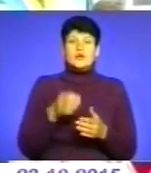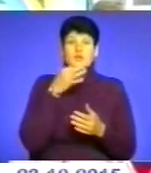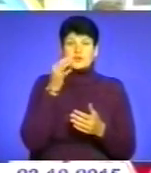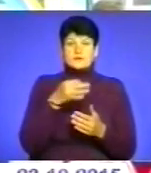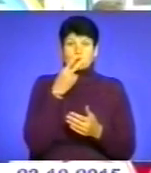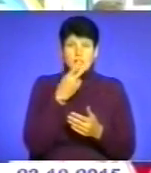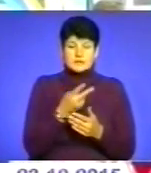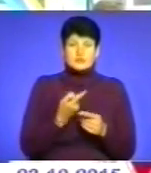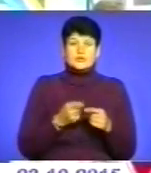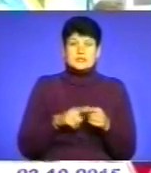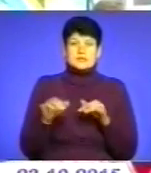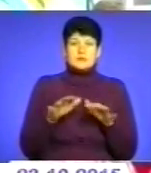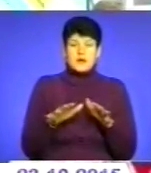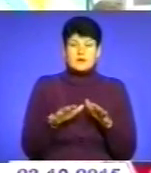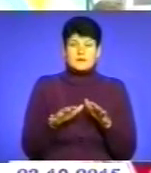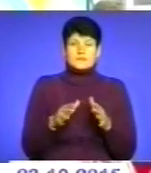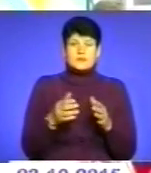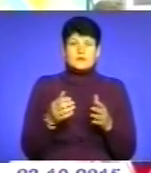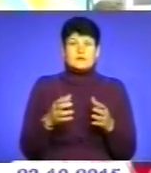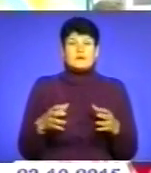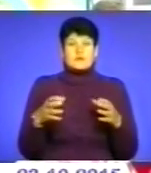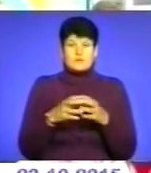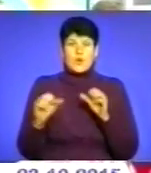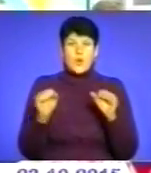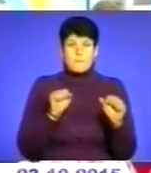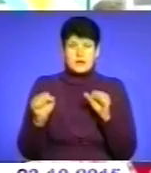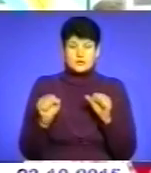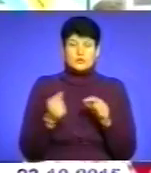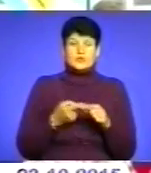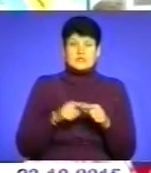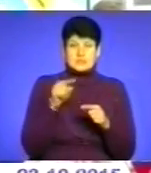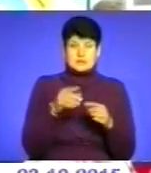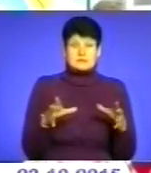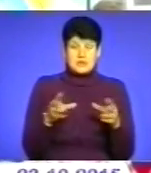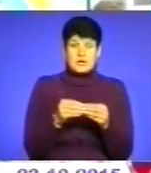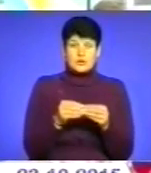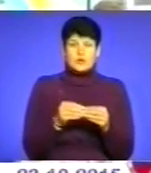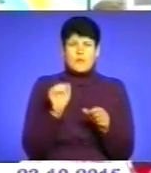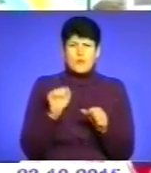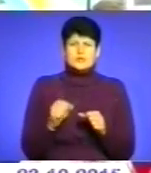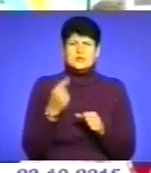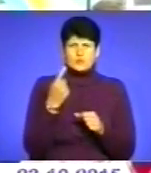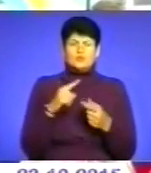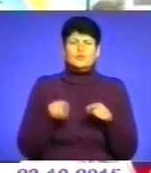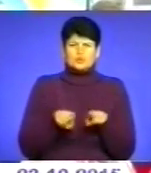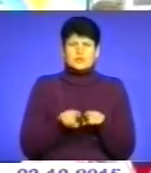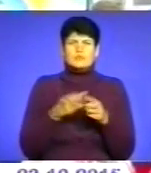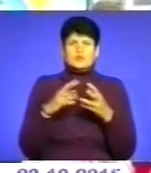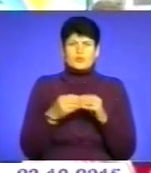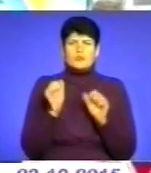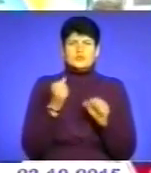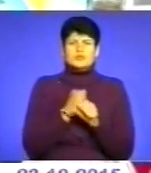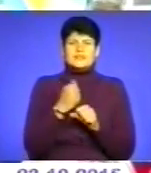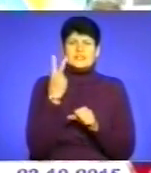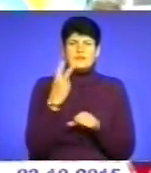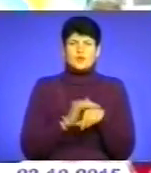підійти до цієї справи командно, підійти до цієї справи спільно, то навіть за одну ту саму суму можна зробити дві добрі речі.